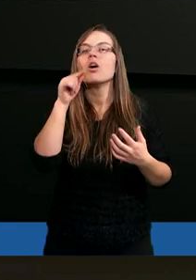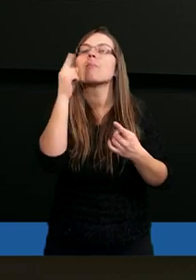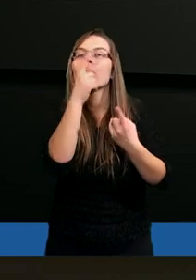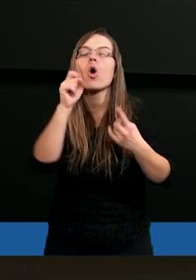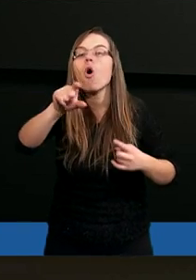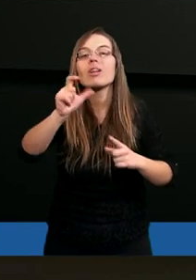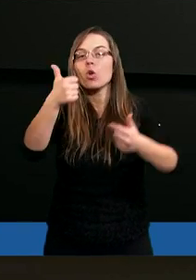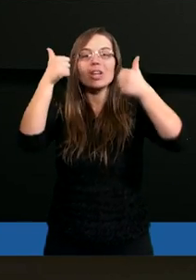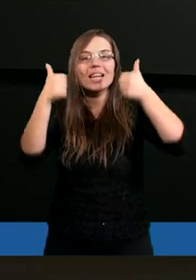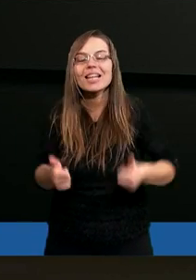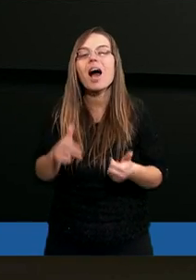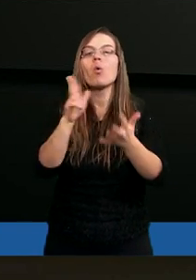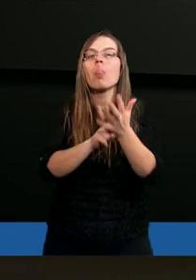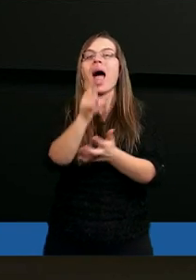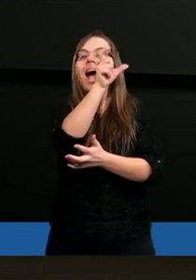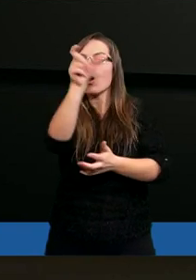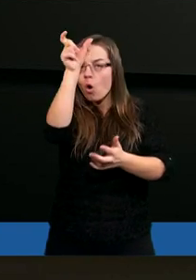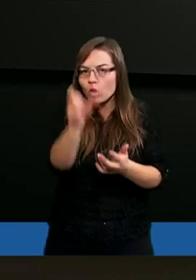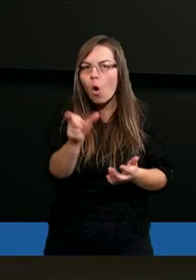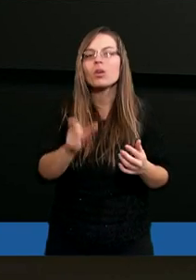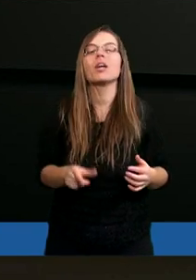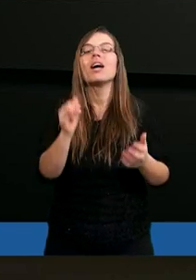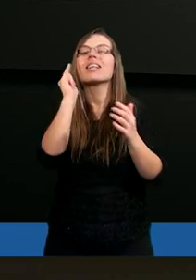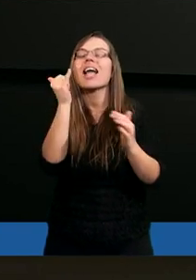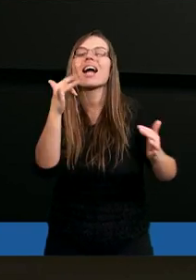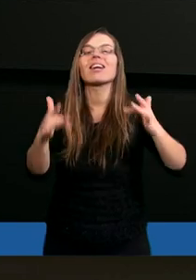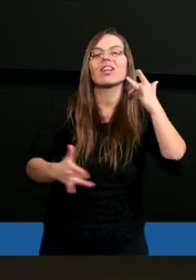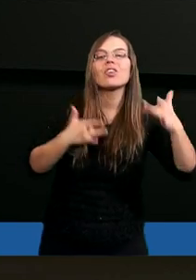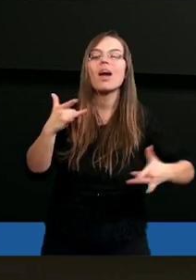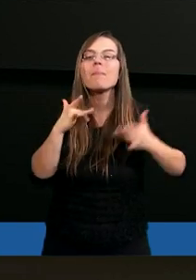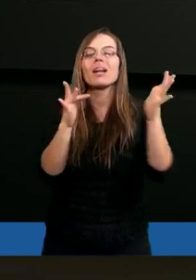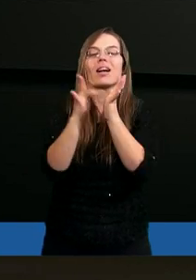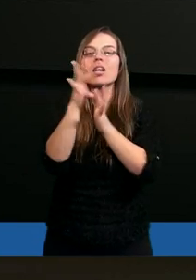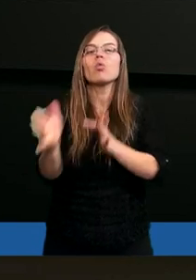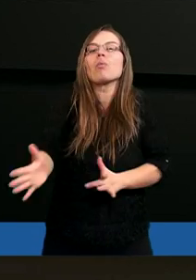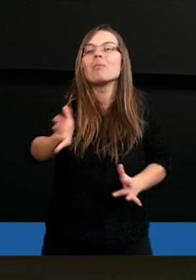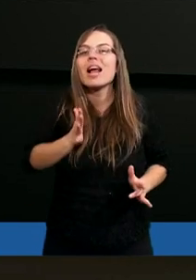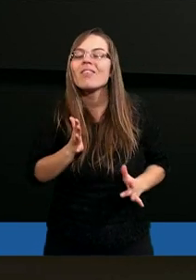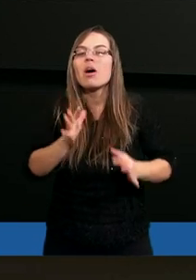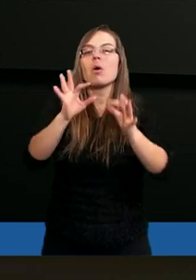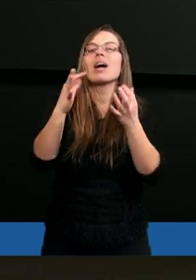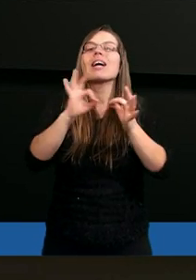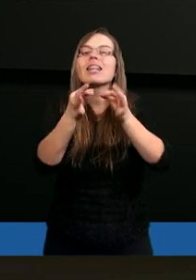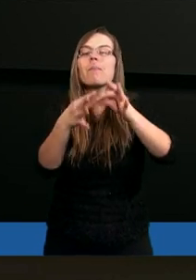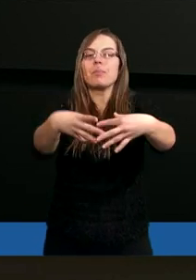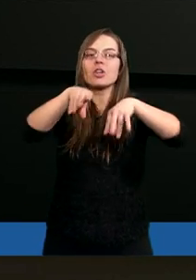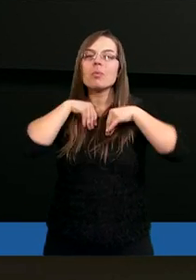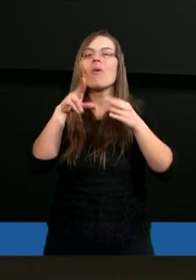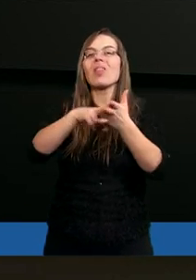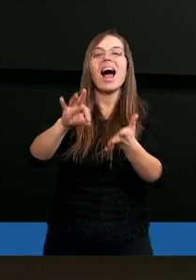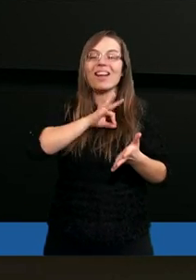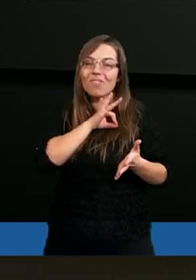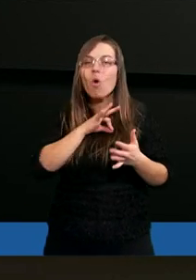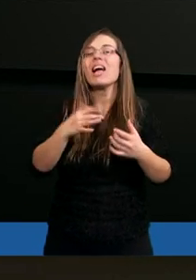co się stało na krzyżu Golgoty, jakiego rodzaju cierpienia Chrystus przeżywał, kiedy przyjmował na swoje